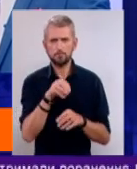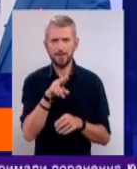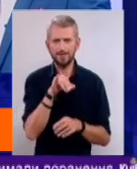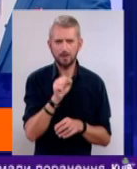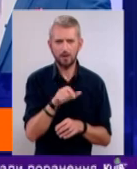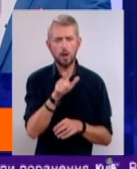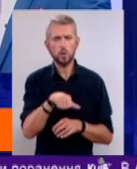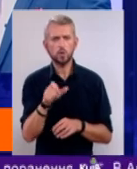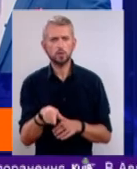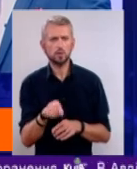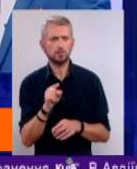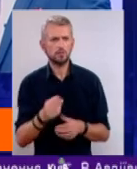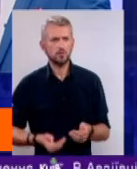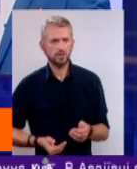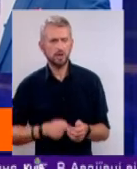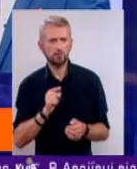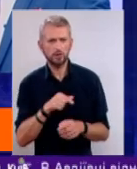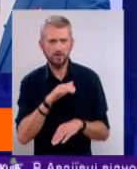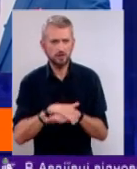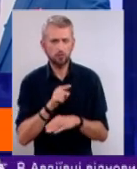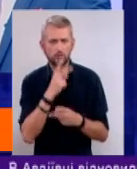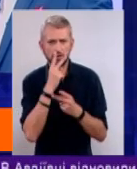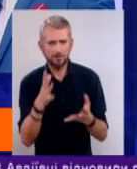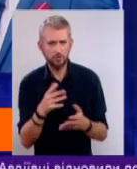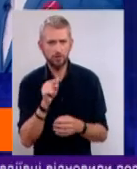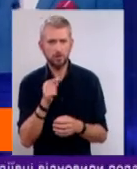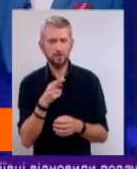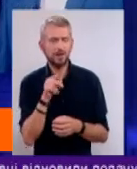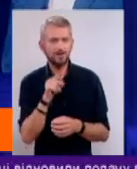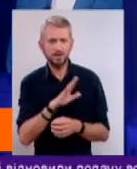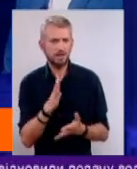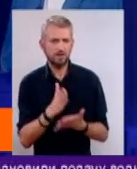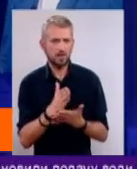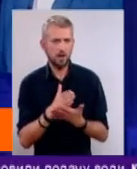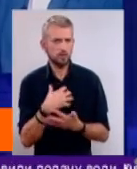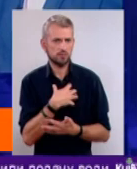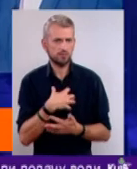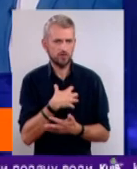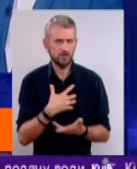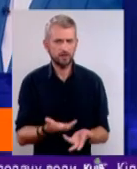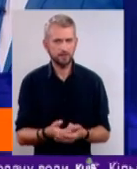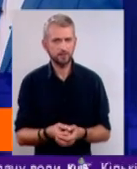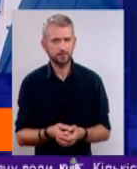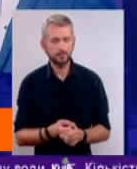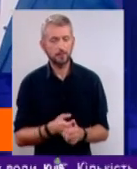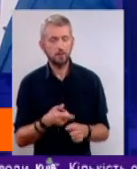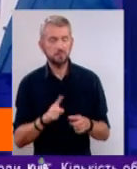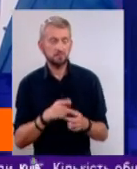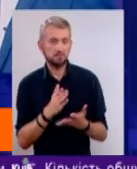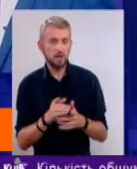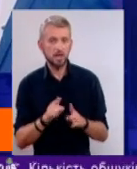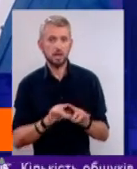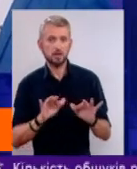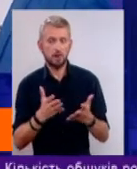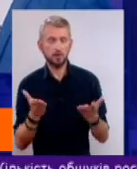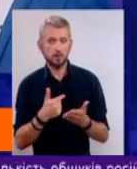люди, жителі, вони цього фактично не замічають. Воно для них не є в принципі предметом обговорення. Але це є такі явища, які